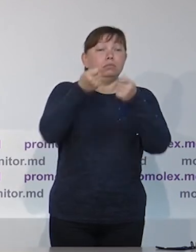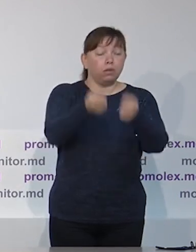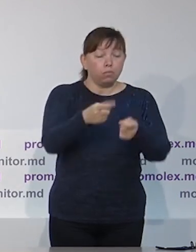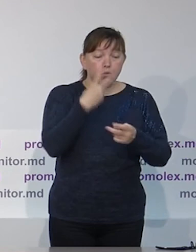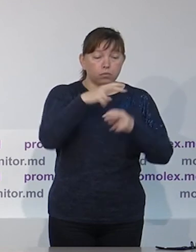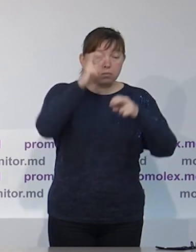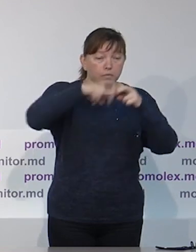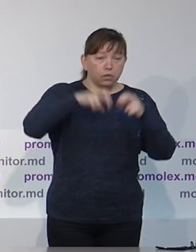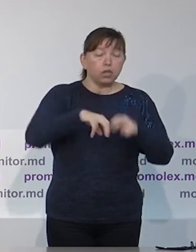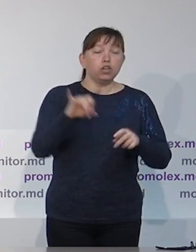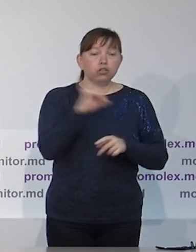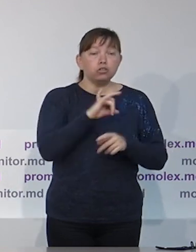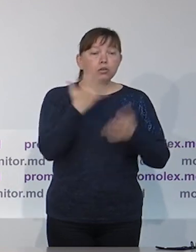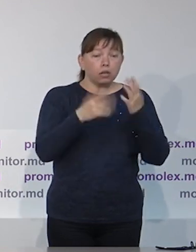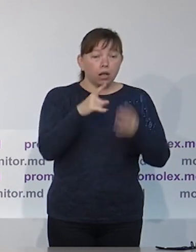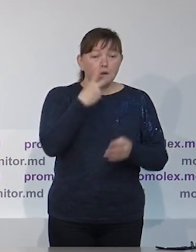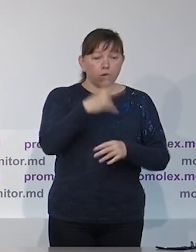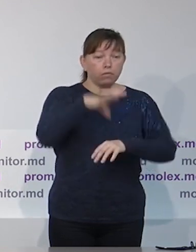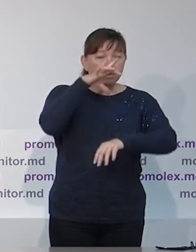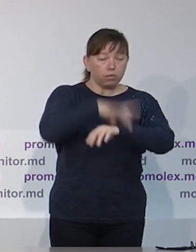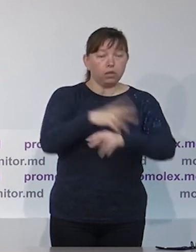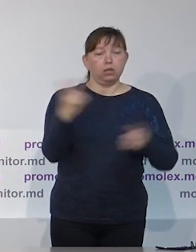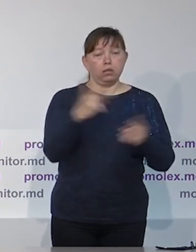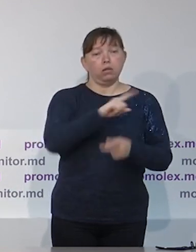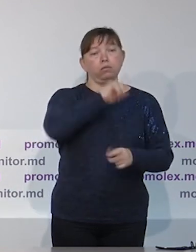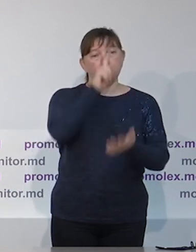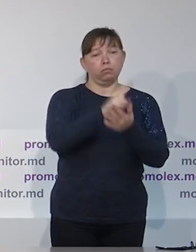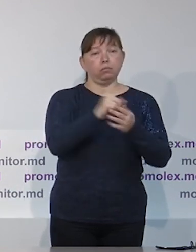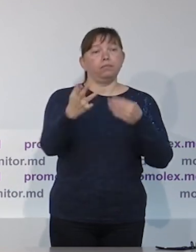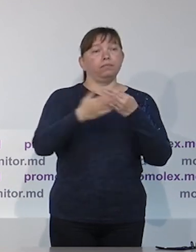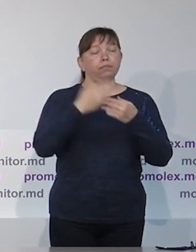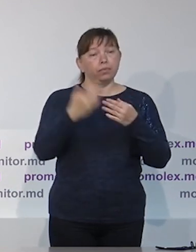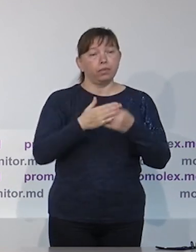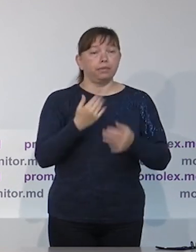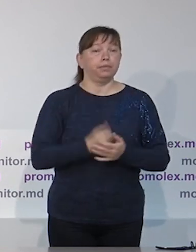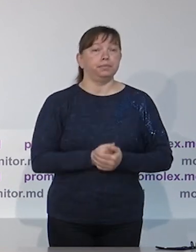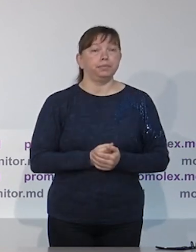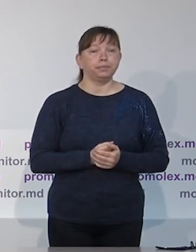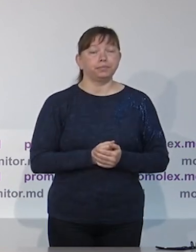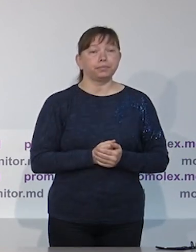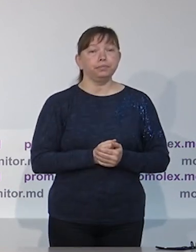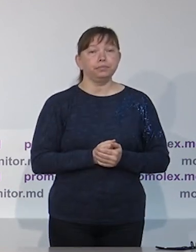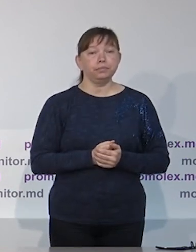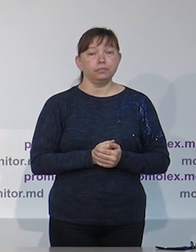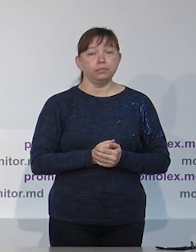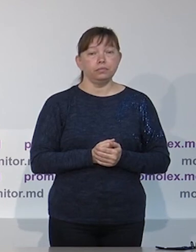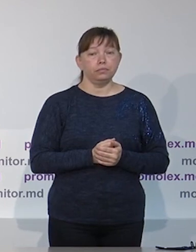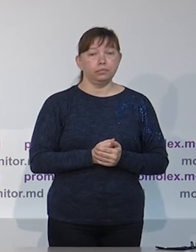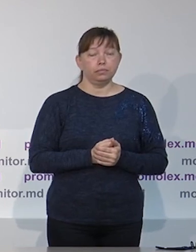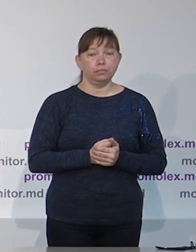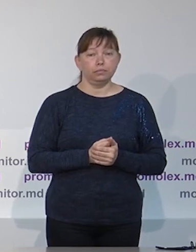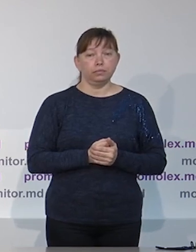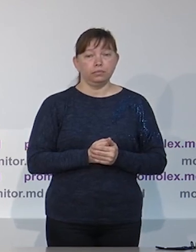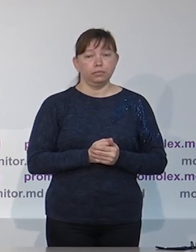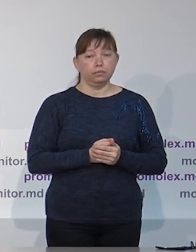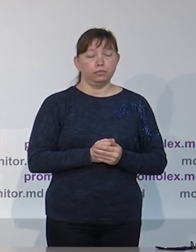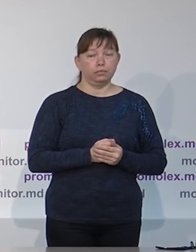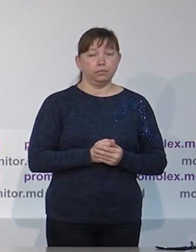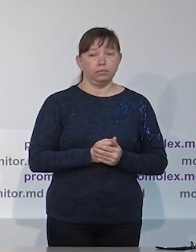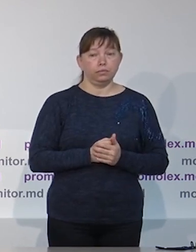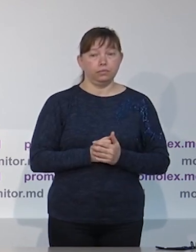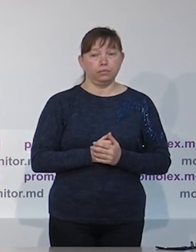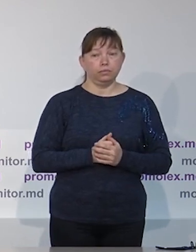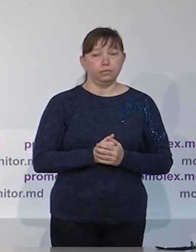внимательно, четко, строго мониторить отчеты, представляемые избирательными конкурентами и